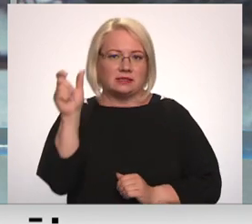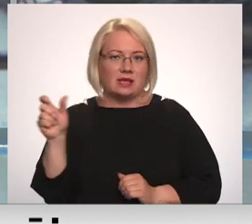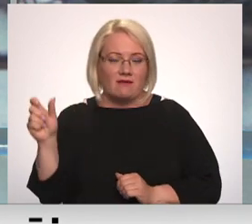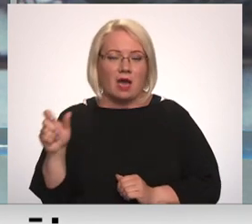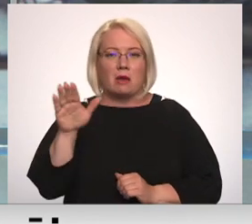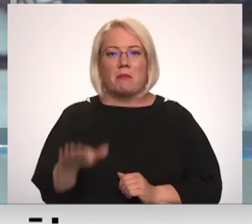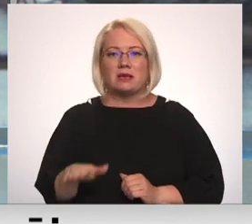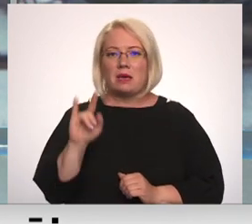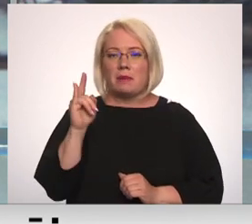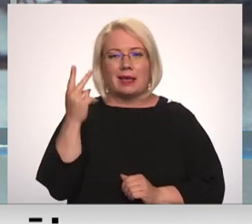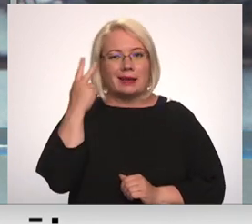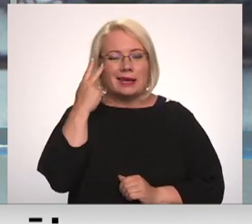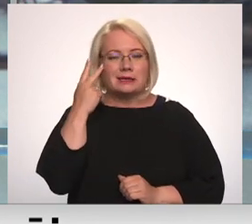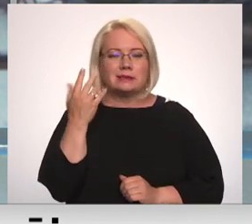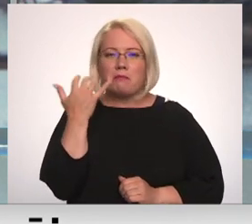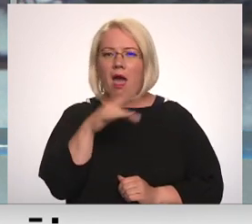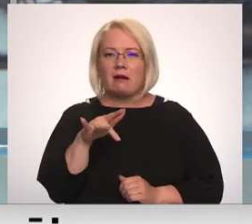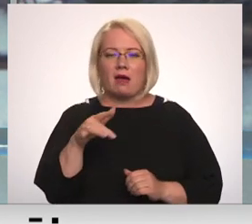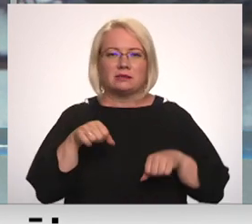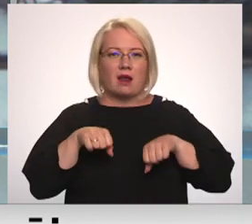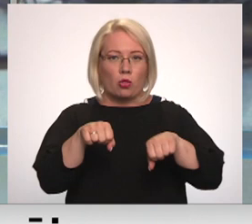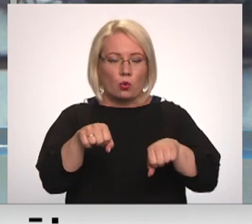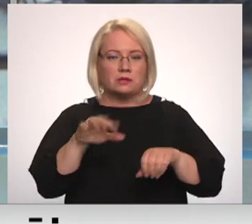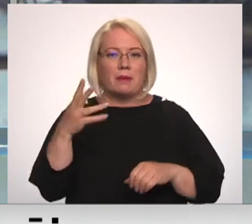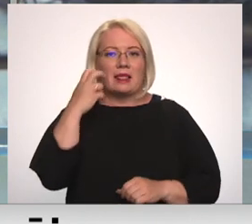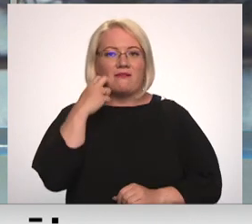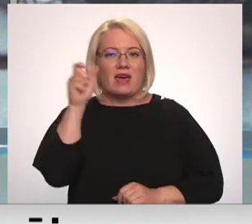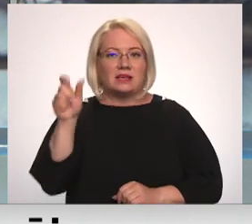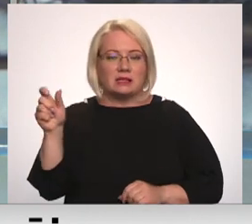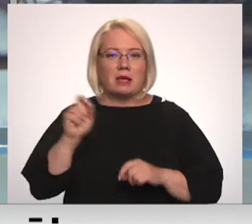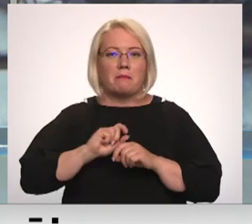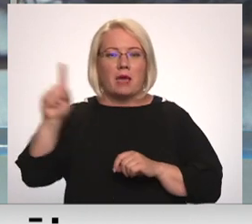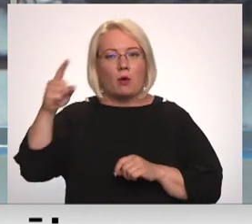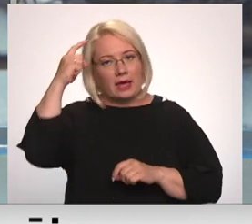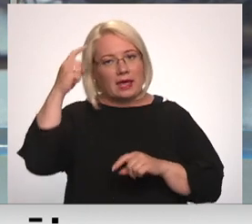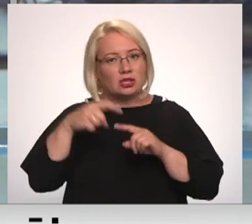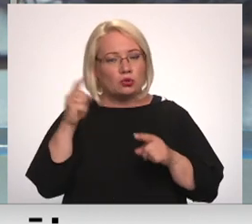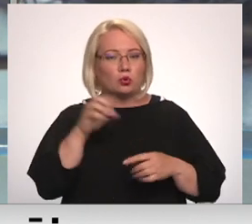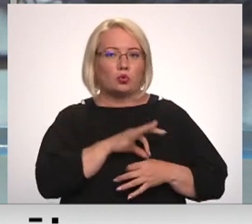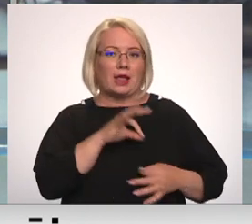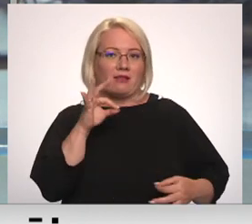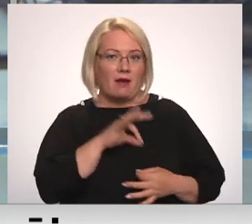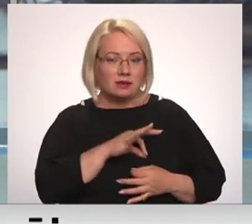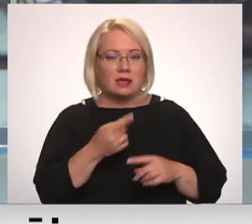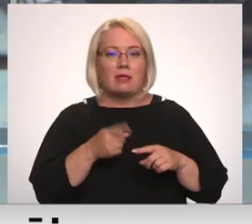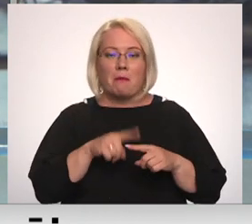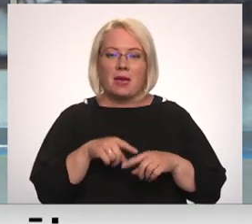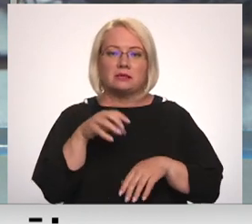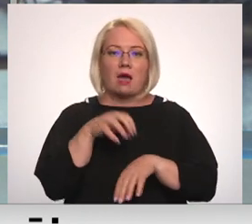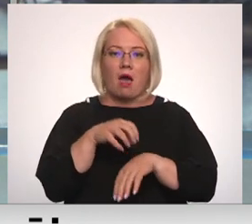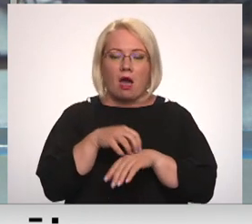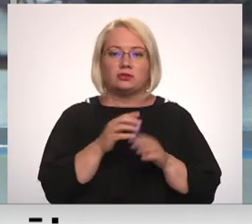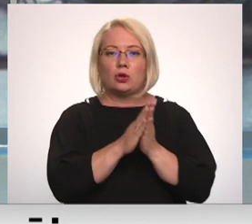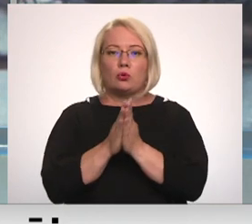bērniem ir liels risks pārkārs stratos, bet senoriem stipri pieaugu insultu un infarktu risks. Tāpēc ārstāicina meklēt